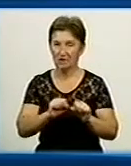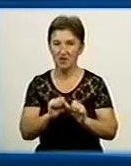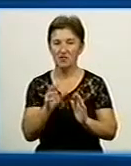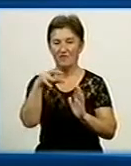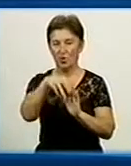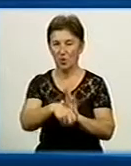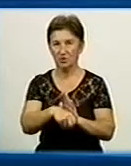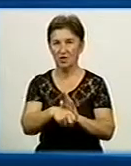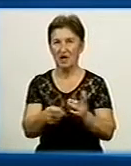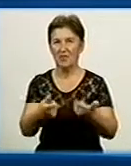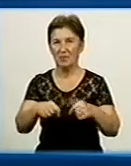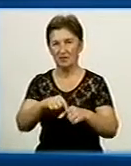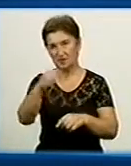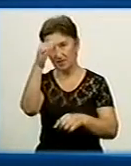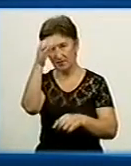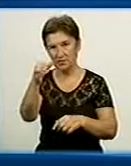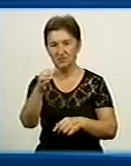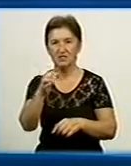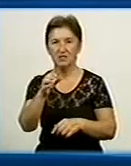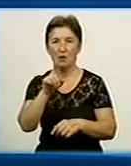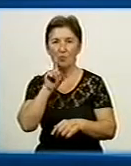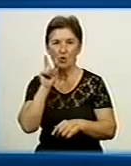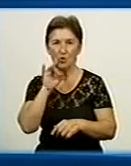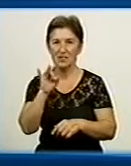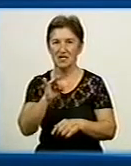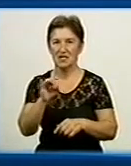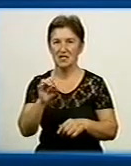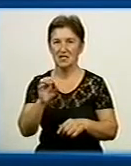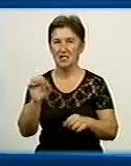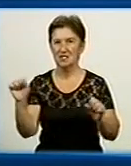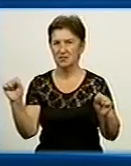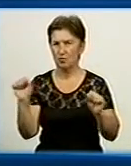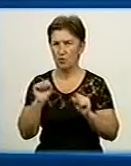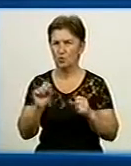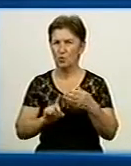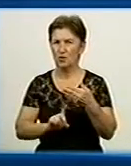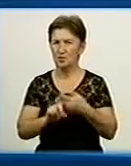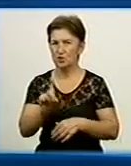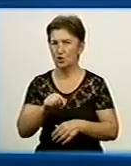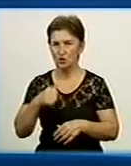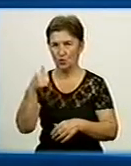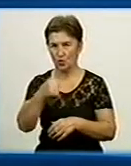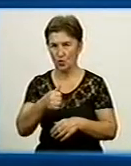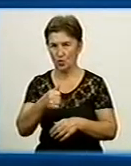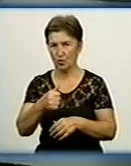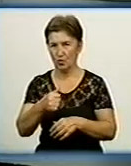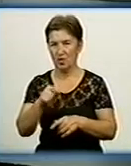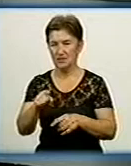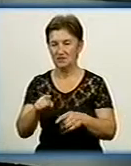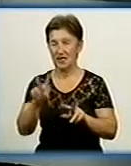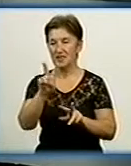склад Департаменту освіти, науки, молоді і спорту. І дійсно на початку року, згідно з цих типових положень,